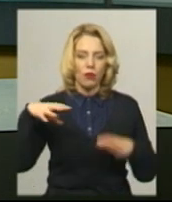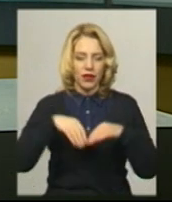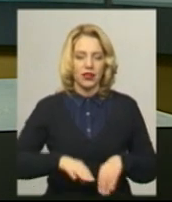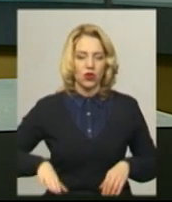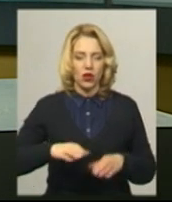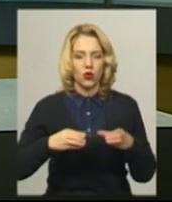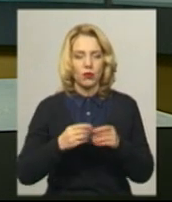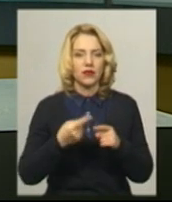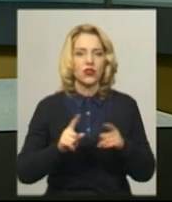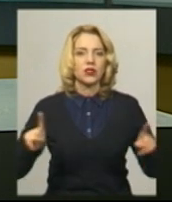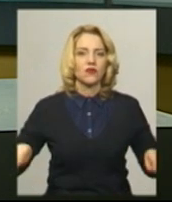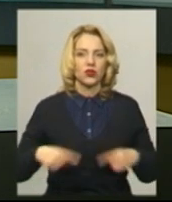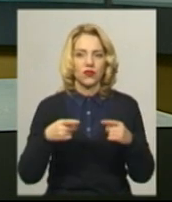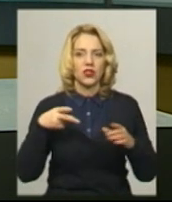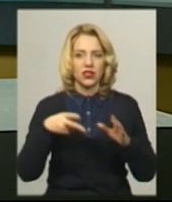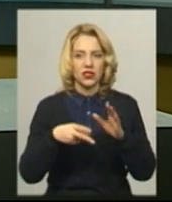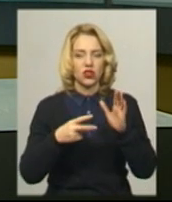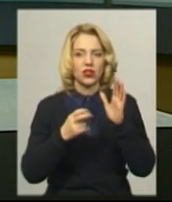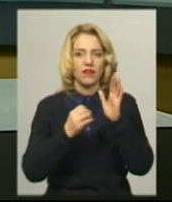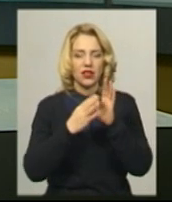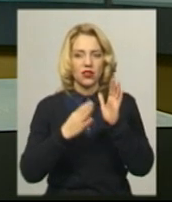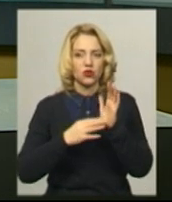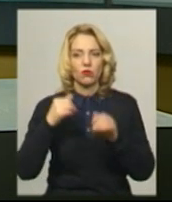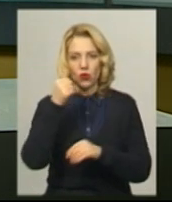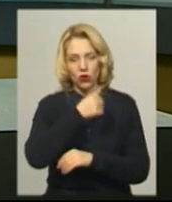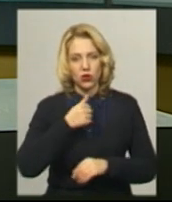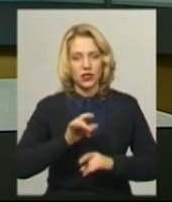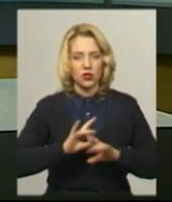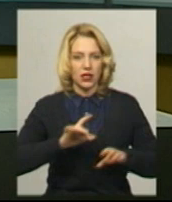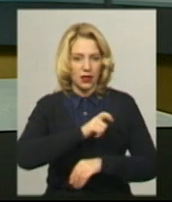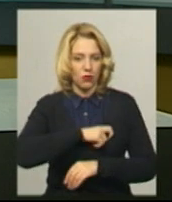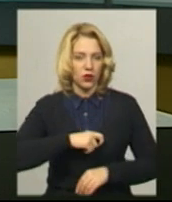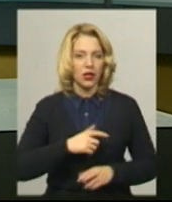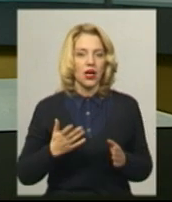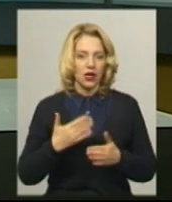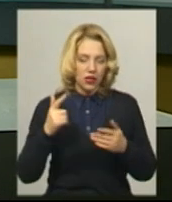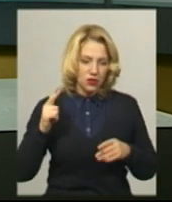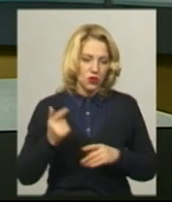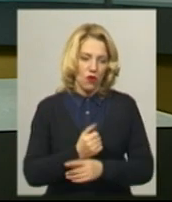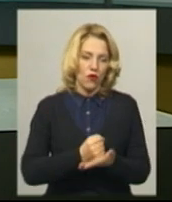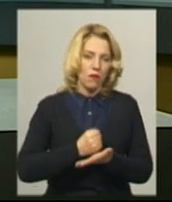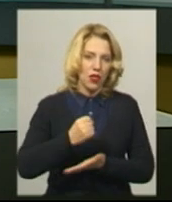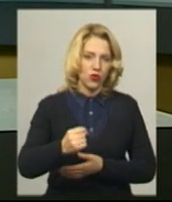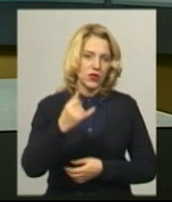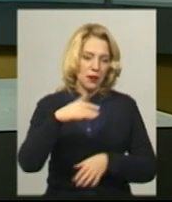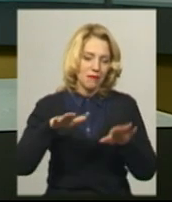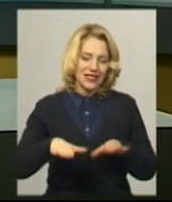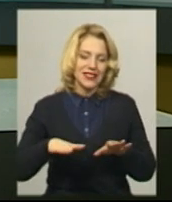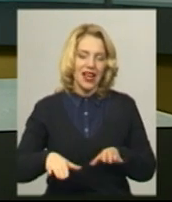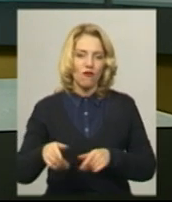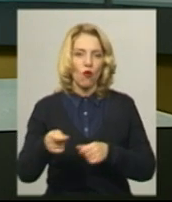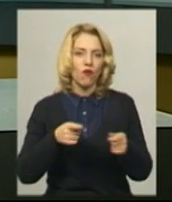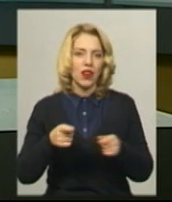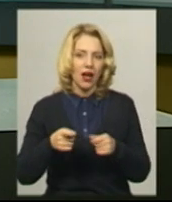2019 році, розповідає депутатка сільської ради Оксана Голінська Котра знову балотувалася до місцевої ради на виборах 22